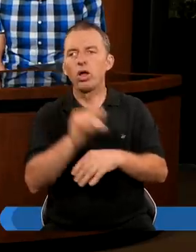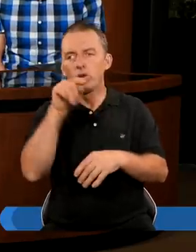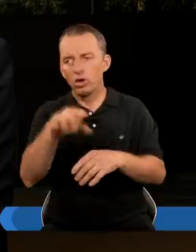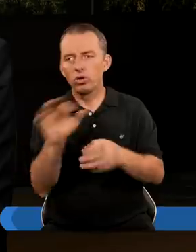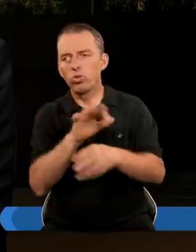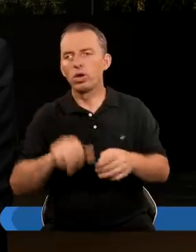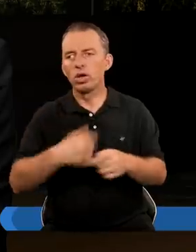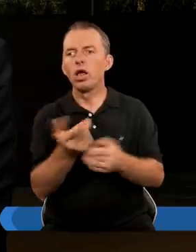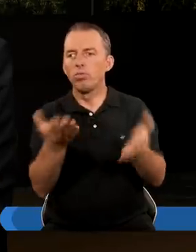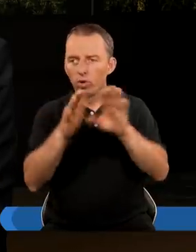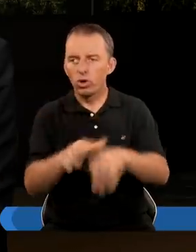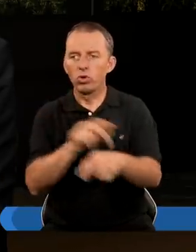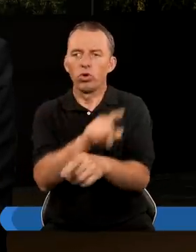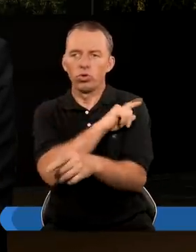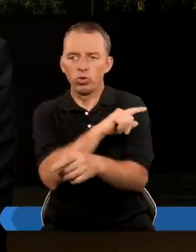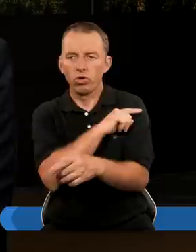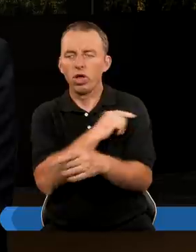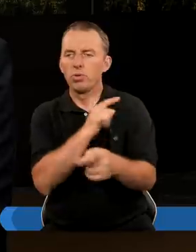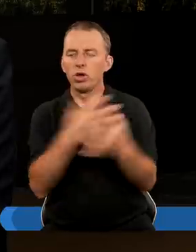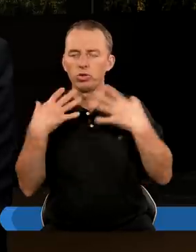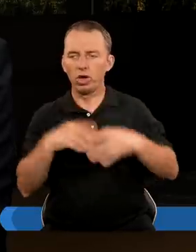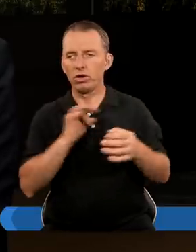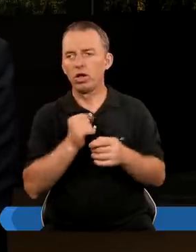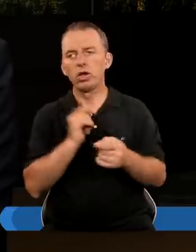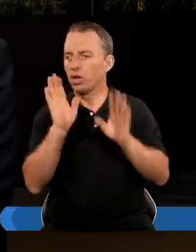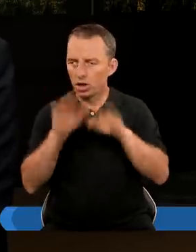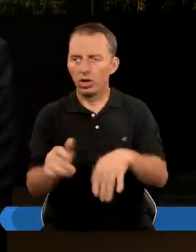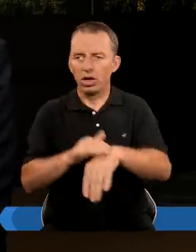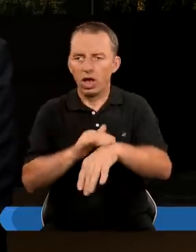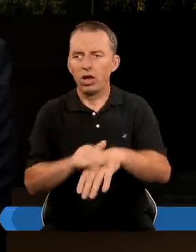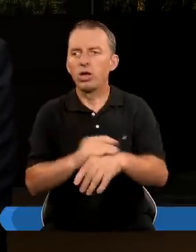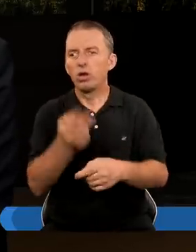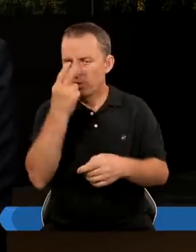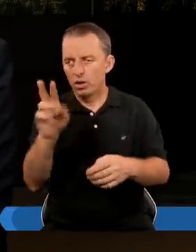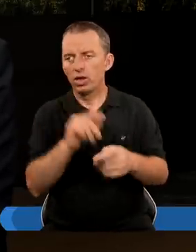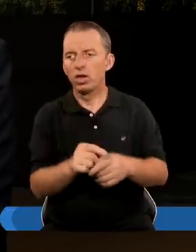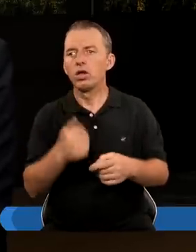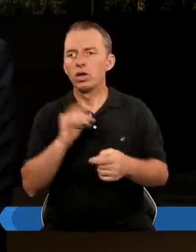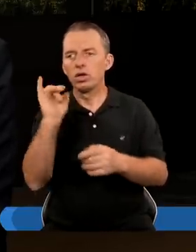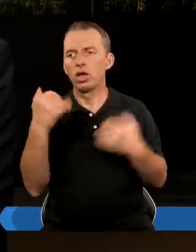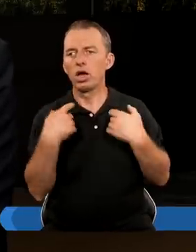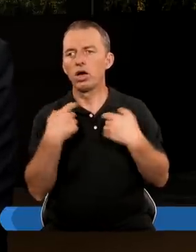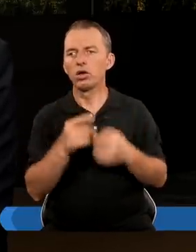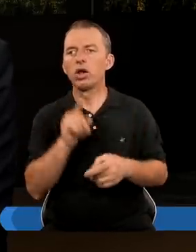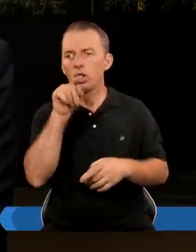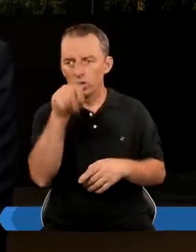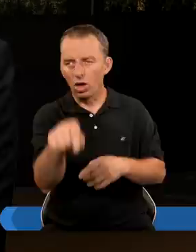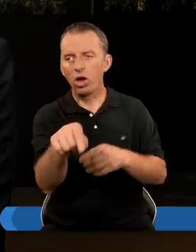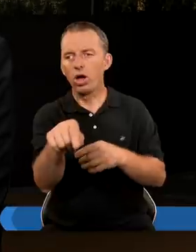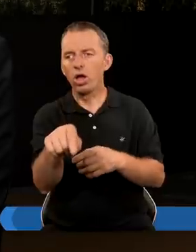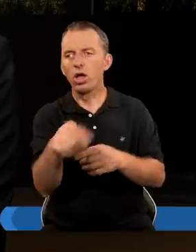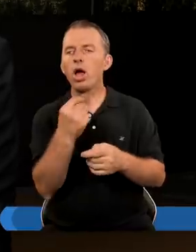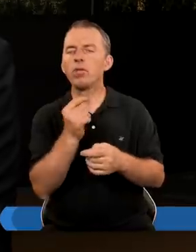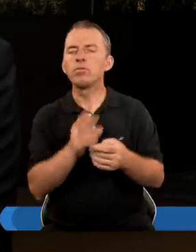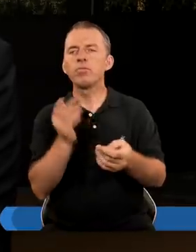Przychodzę jak złodziej Błogosławiony ten Który czuwa i pilnuje Szat swoich Aby nie chodzić nago Aby nie widziano stromoty jego I jest ta